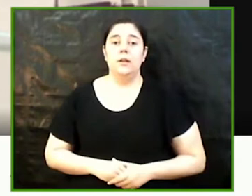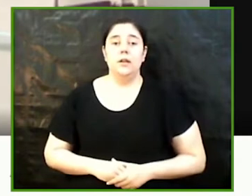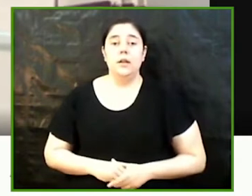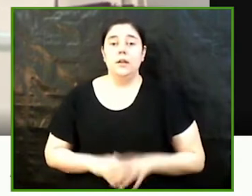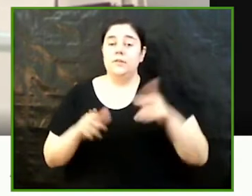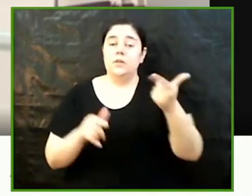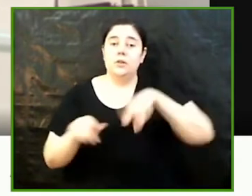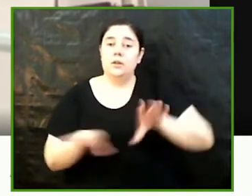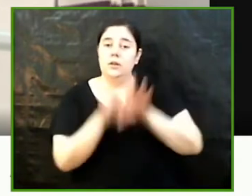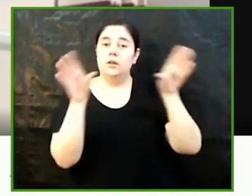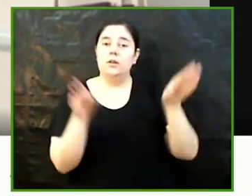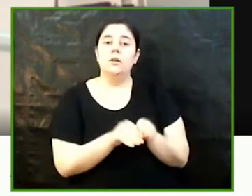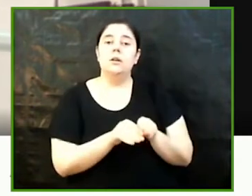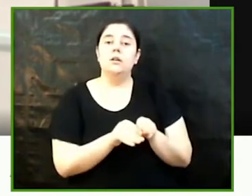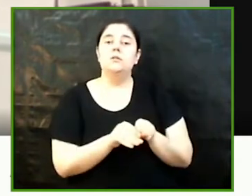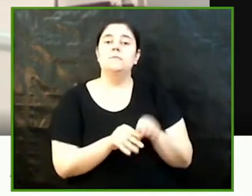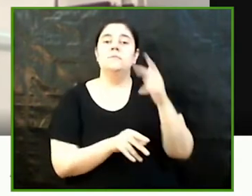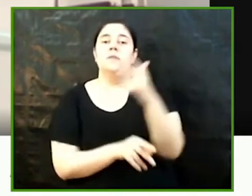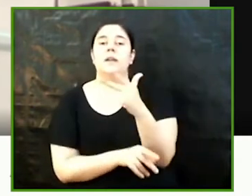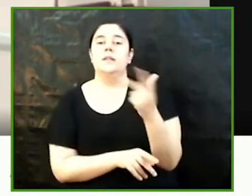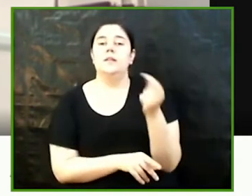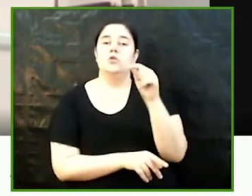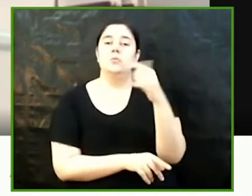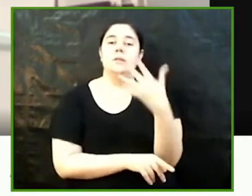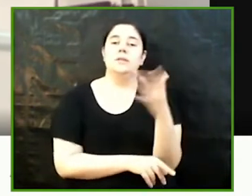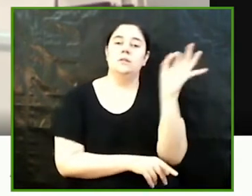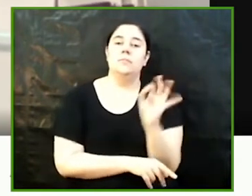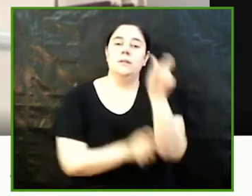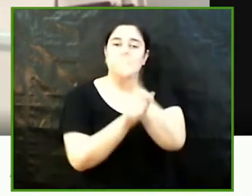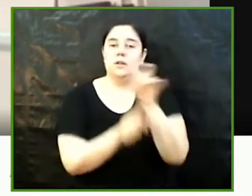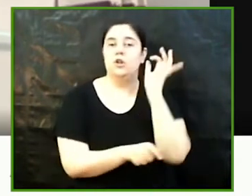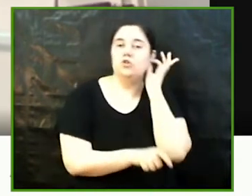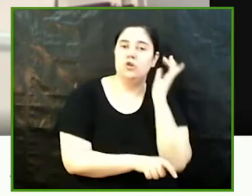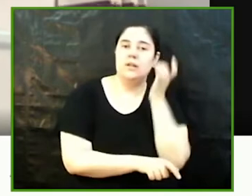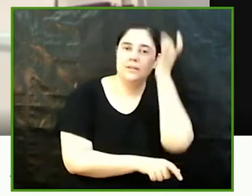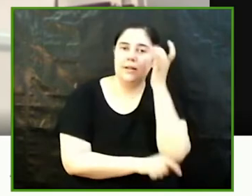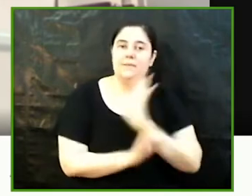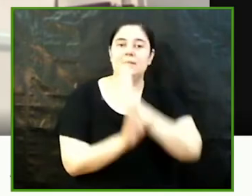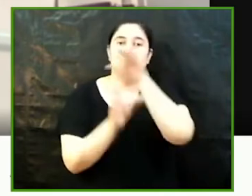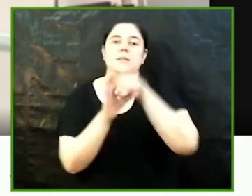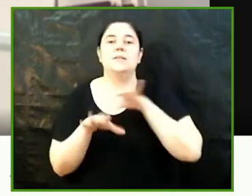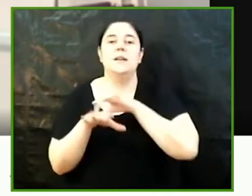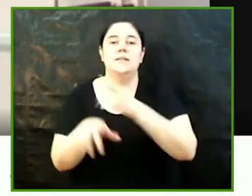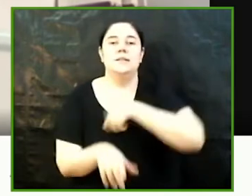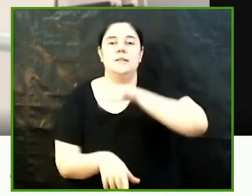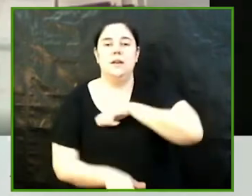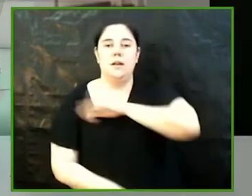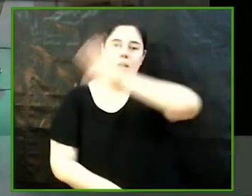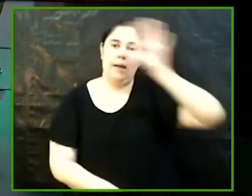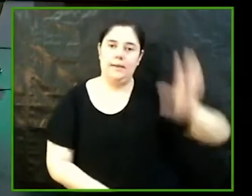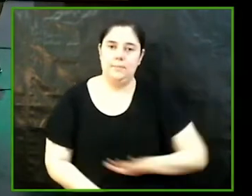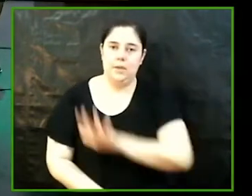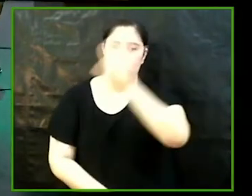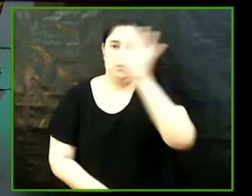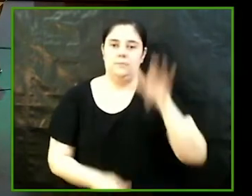existeixen un 33,5% de dones creatives a les agències espanyoles Moltes